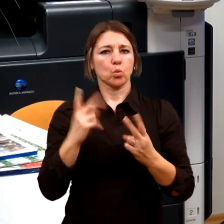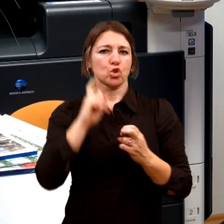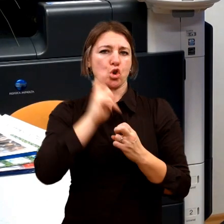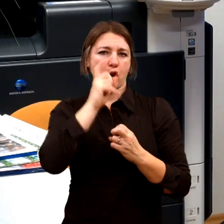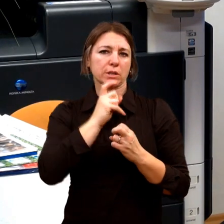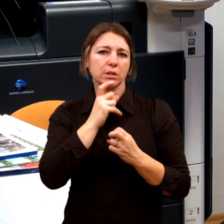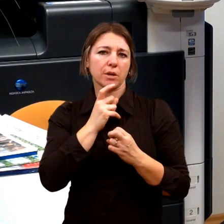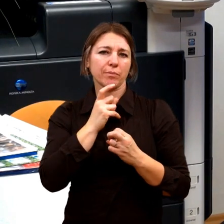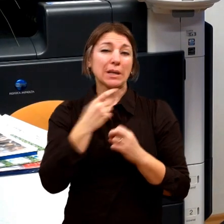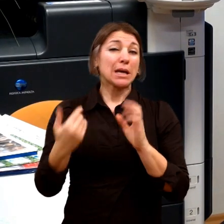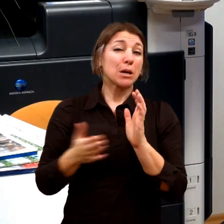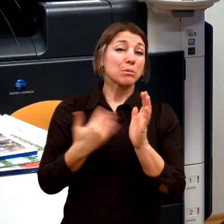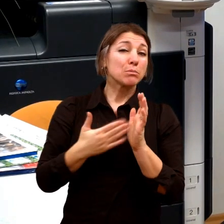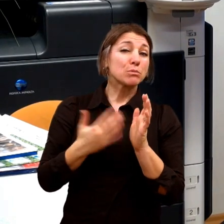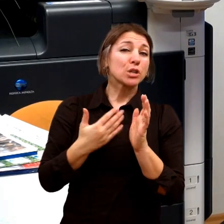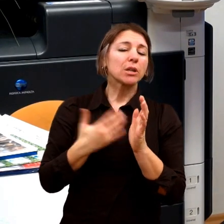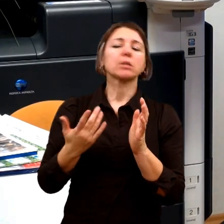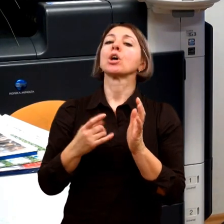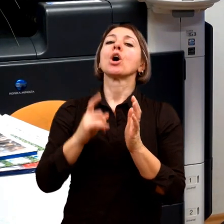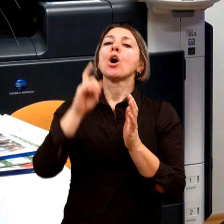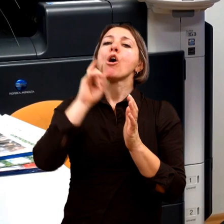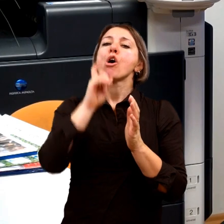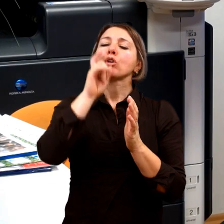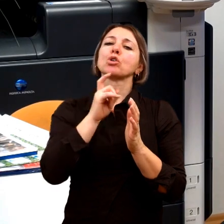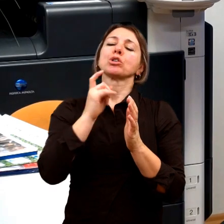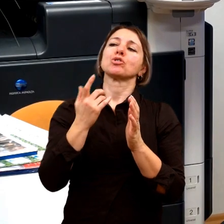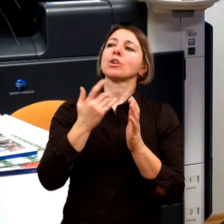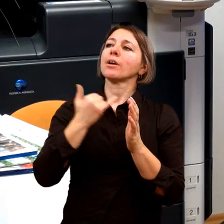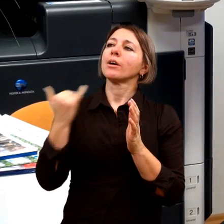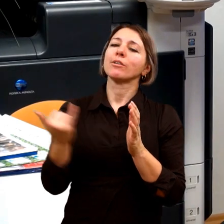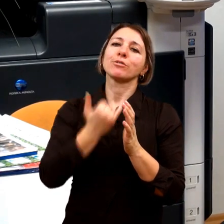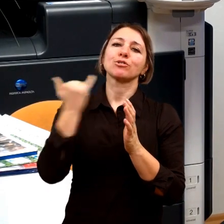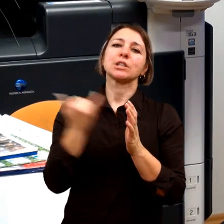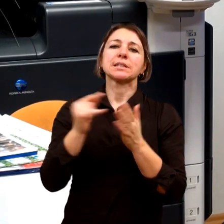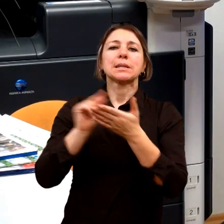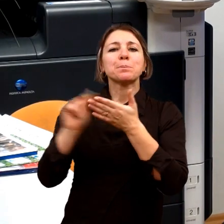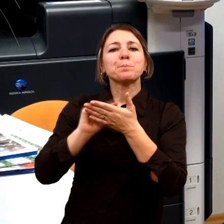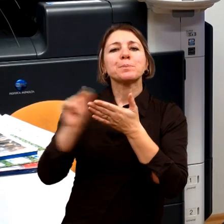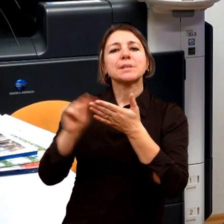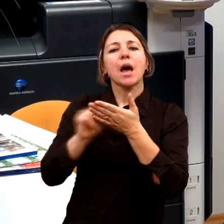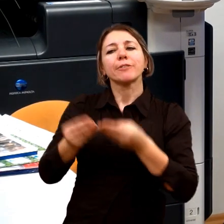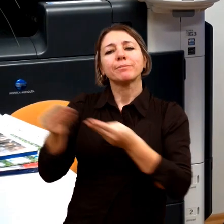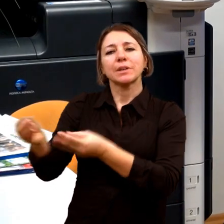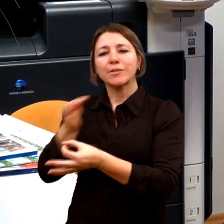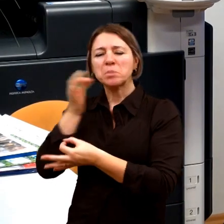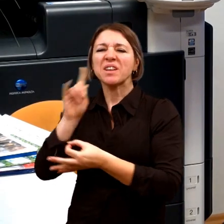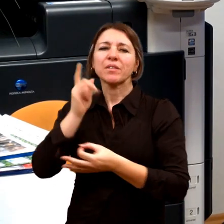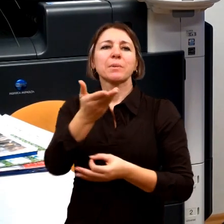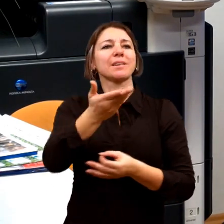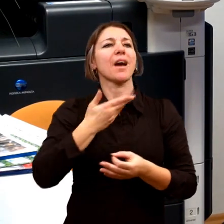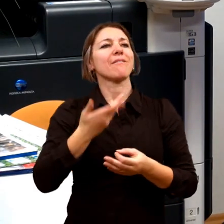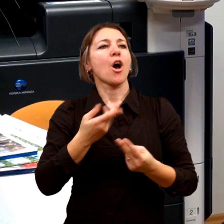odborníky třeba psaní pro rodiče, no ono to nepřináší žádný body, nebo kterými se musíme jako vědečtí